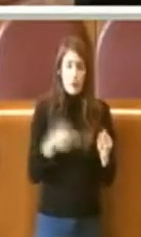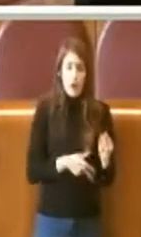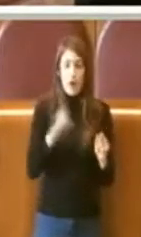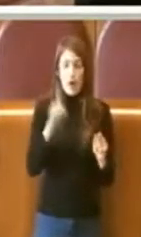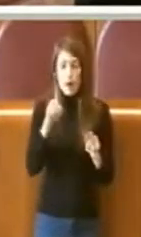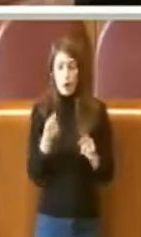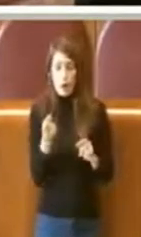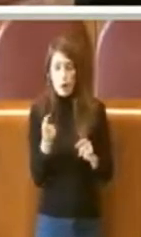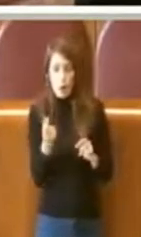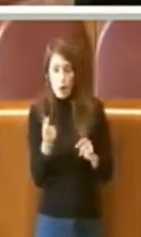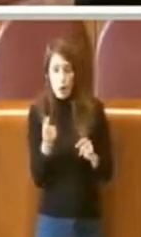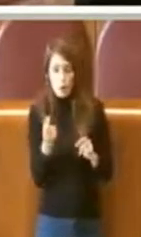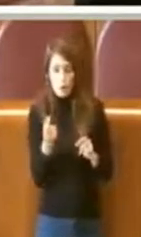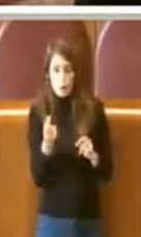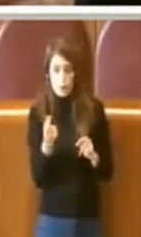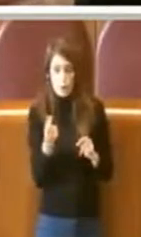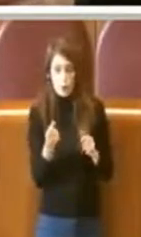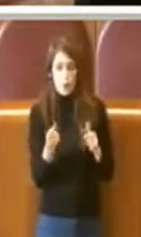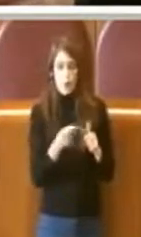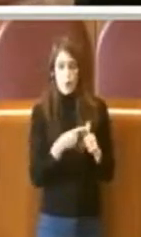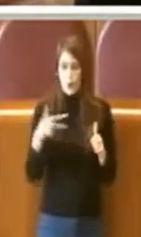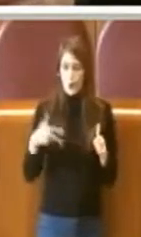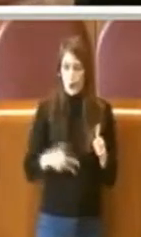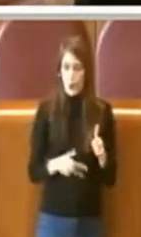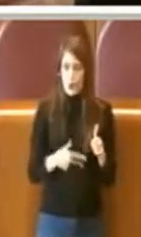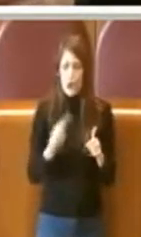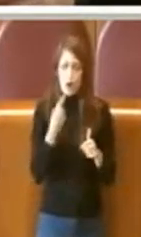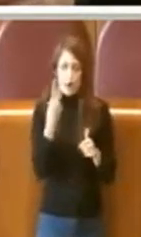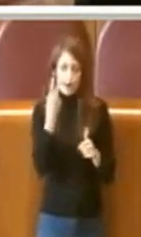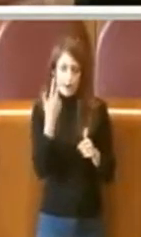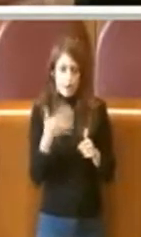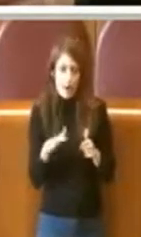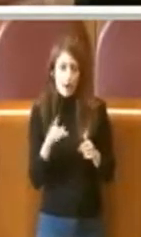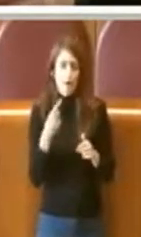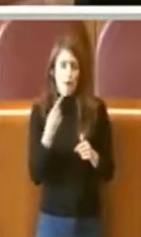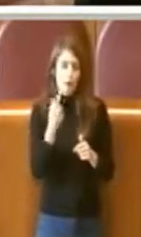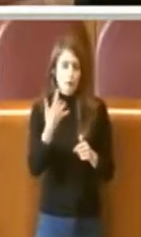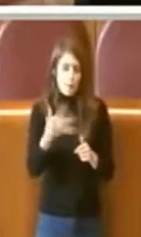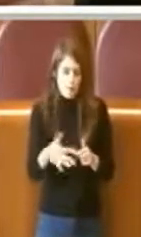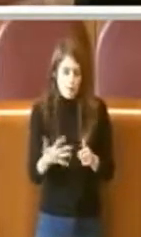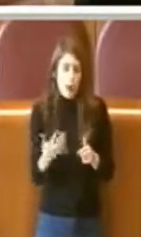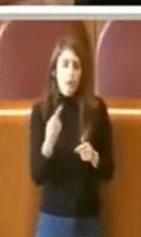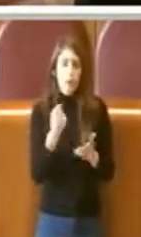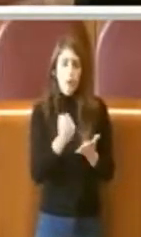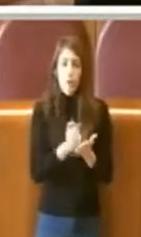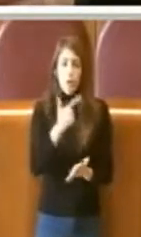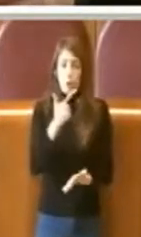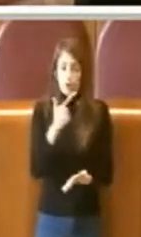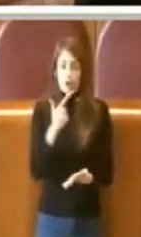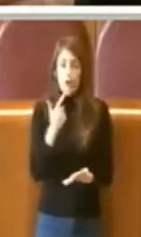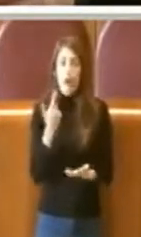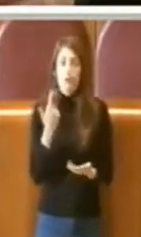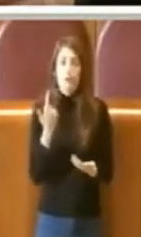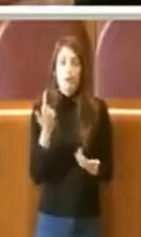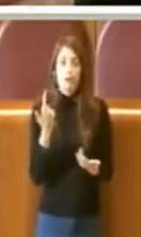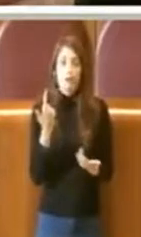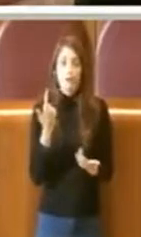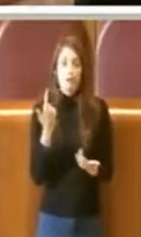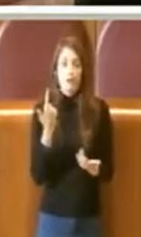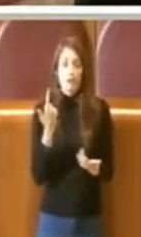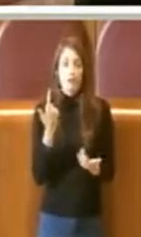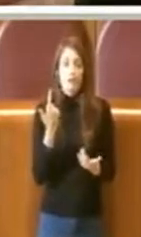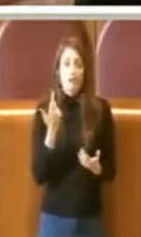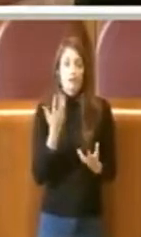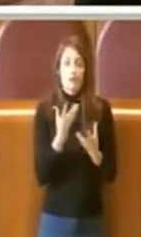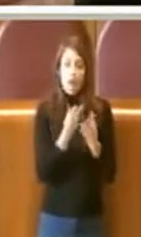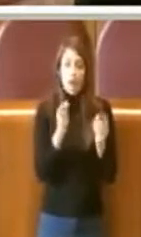Gli aspetti sociali, l'abbiamo visti, l'abbiamo detto, sono importanti. Tante persone sono in